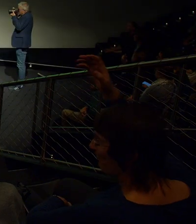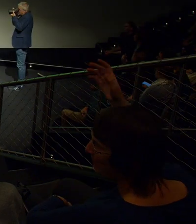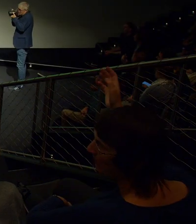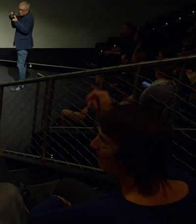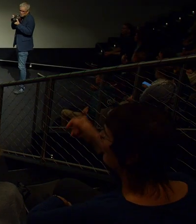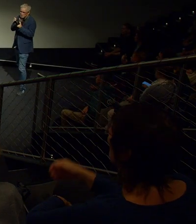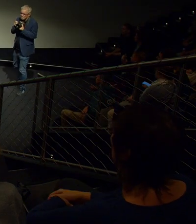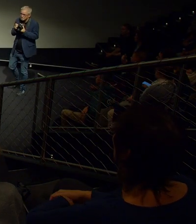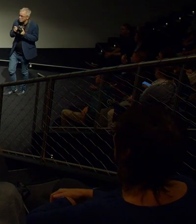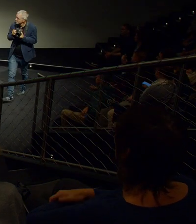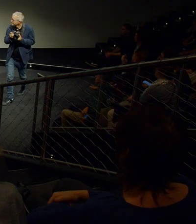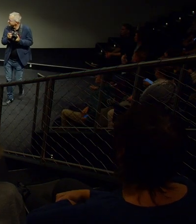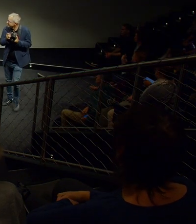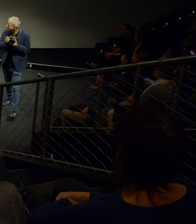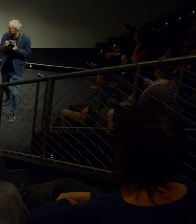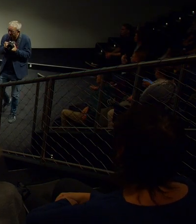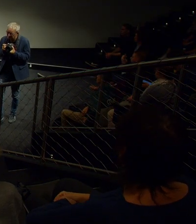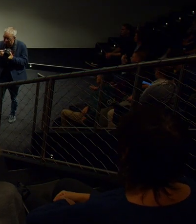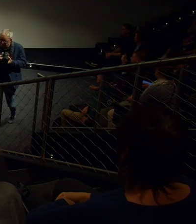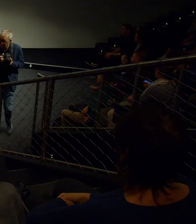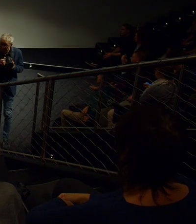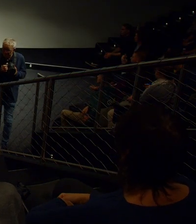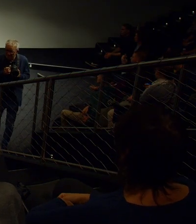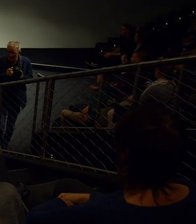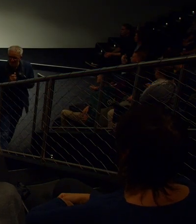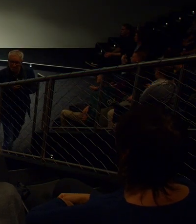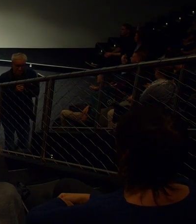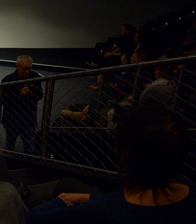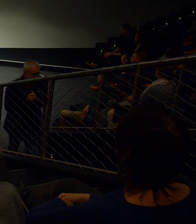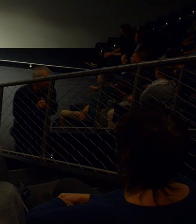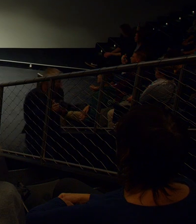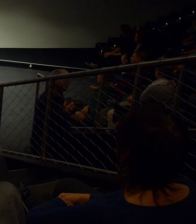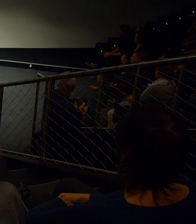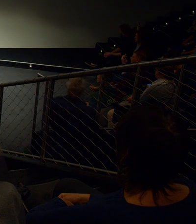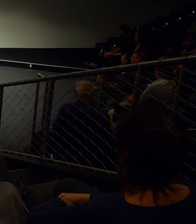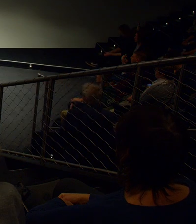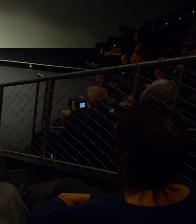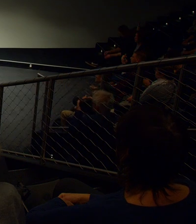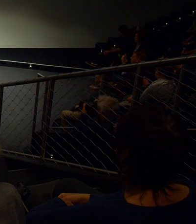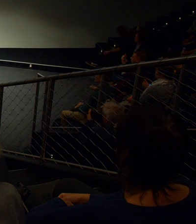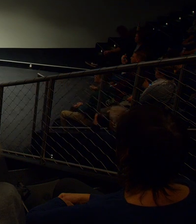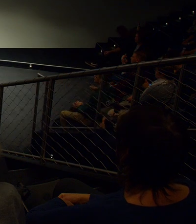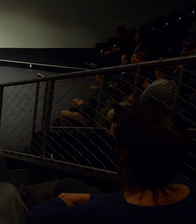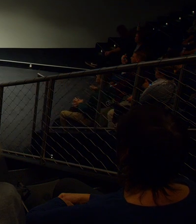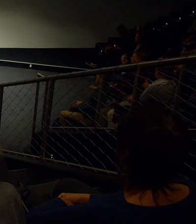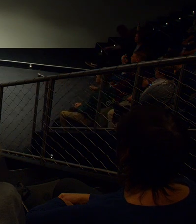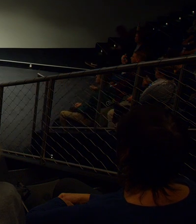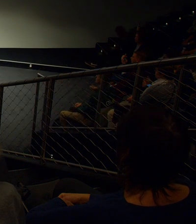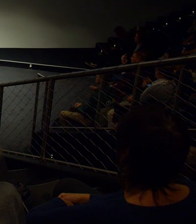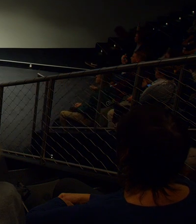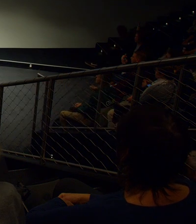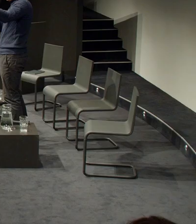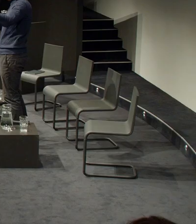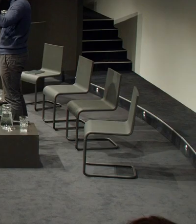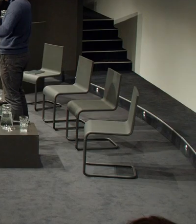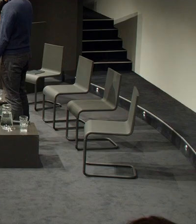Dobrý večer, vítám vás v Centru architektury a městského plánování, vítám vás v Kempu a vítám vás na další přednášce ze série Velké změny